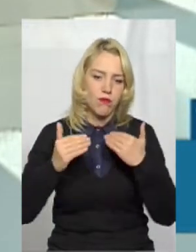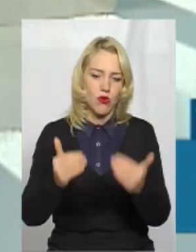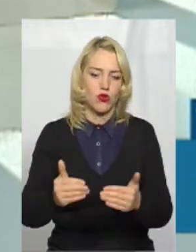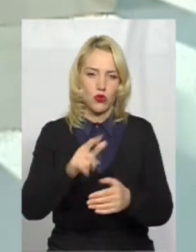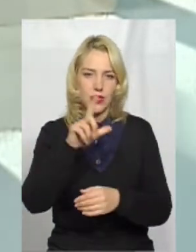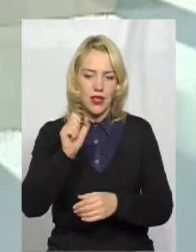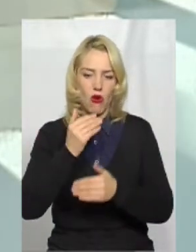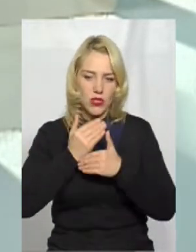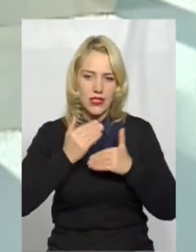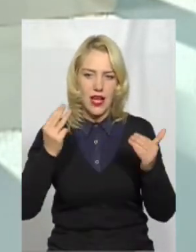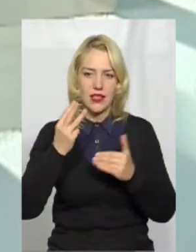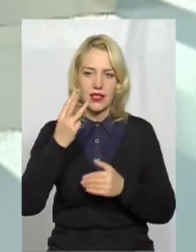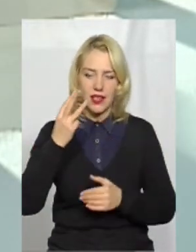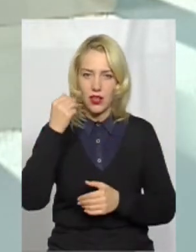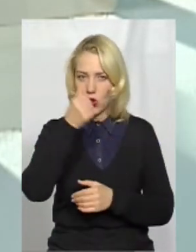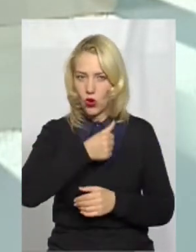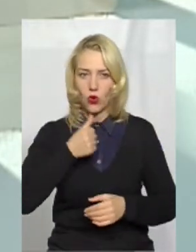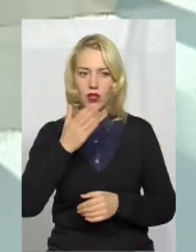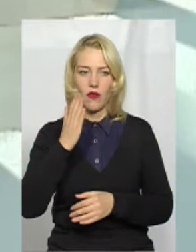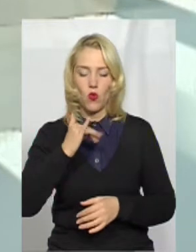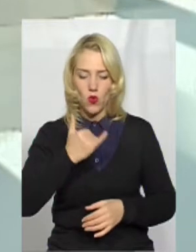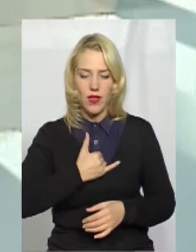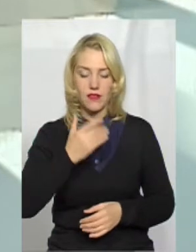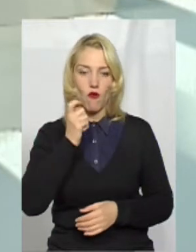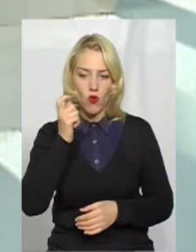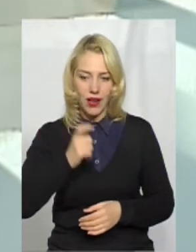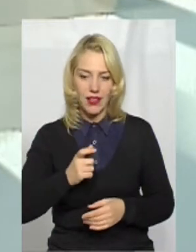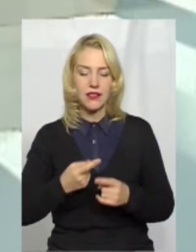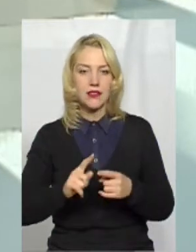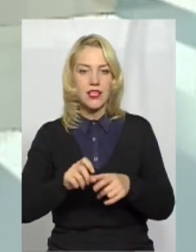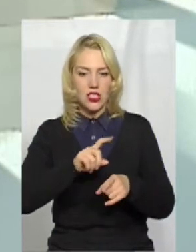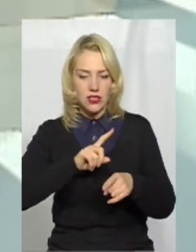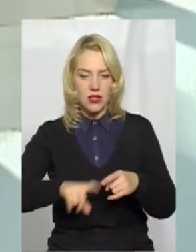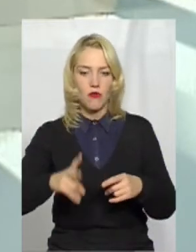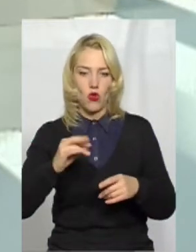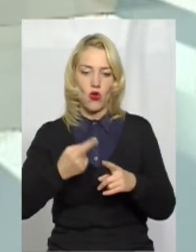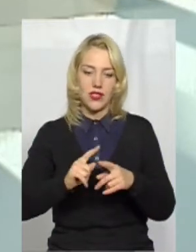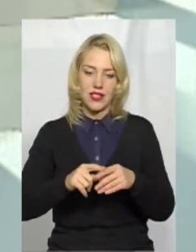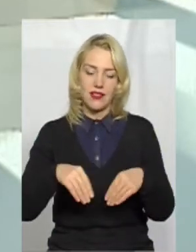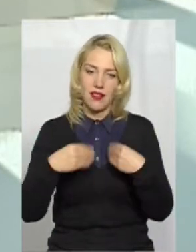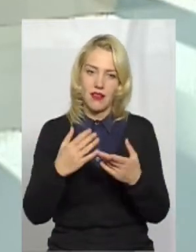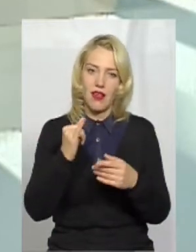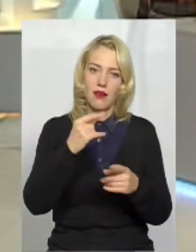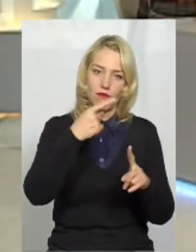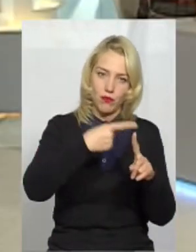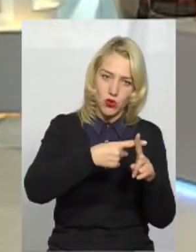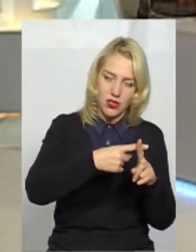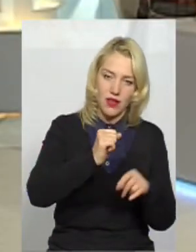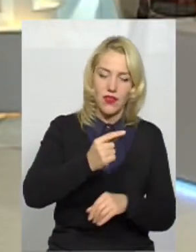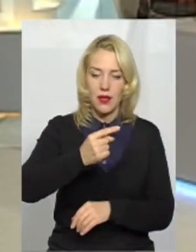Україні відбулося, можливо, і стрімко, але воно тягне за собою також, як і позитив, так деякі моменти